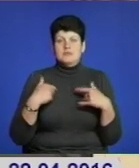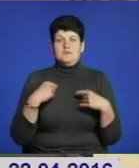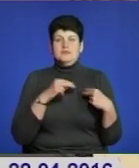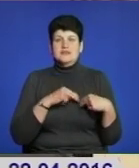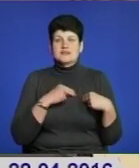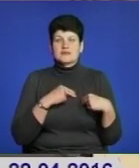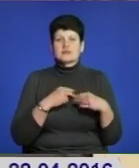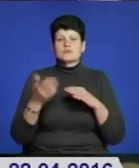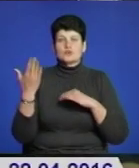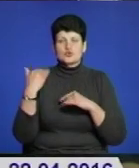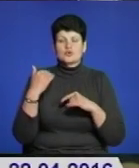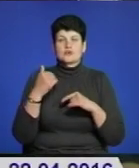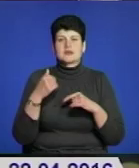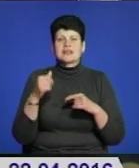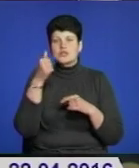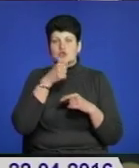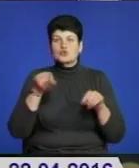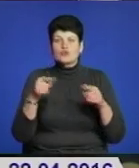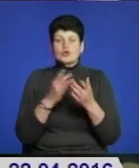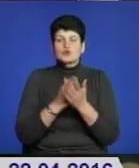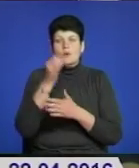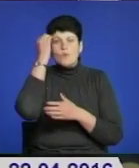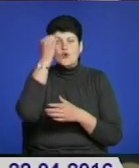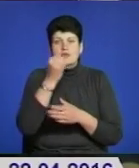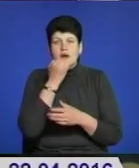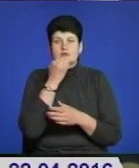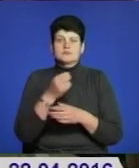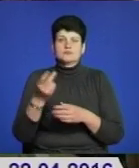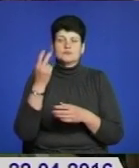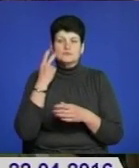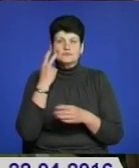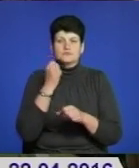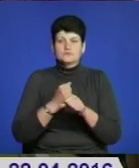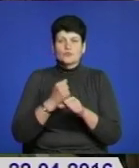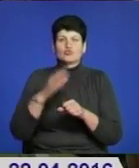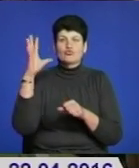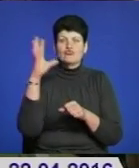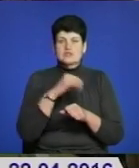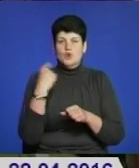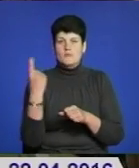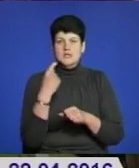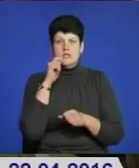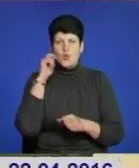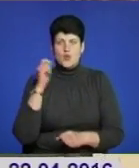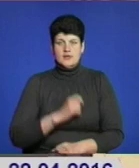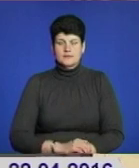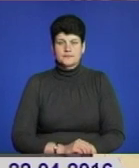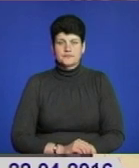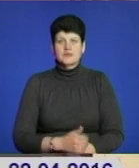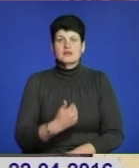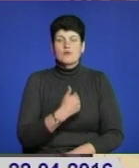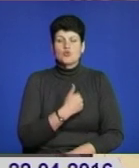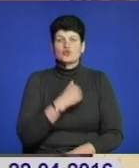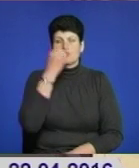прийдешньою річницею створення служби та подякував за безперебійну роботу у всіх областях України. Я вам хочу